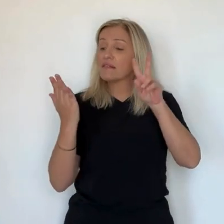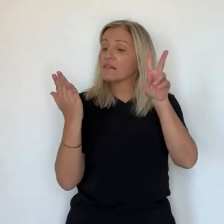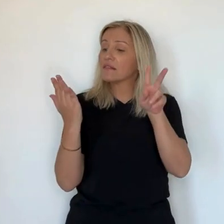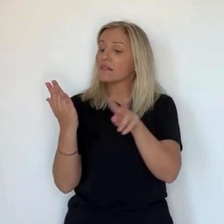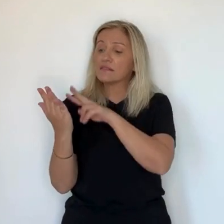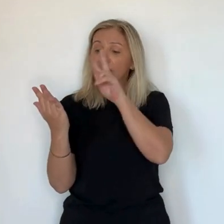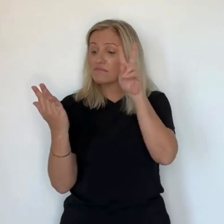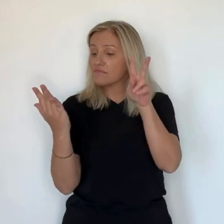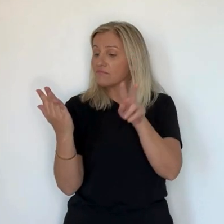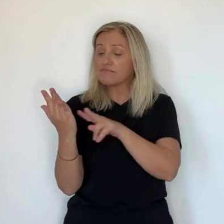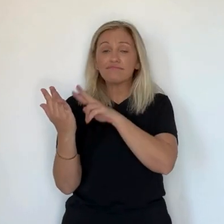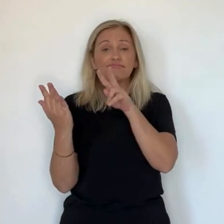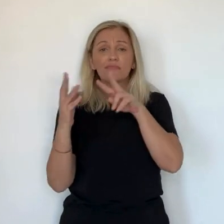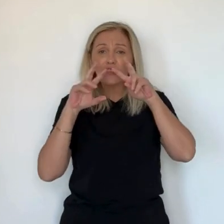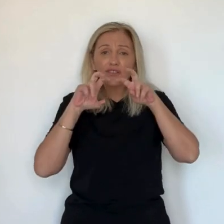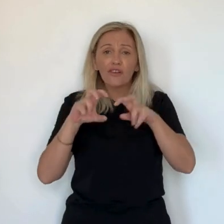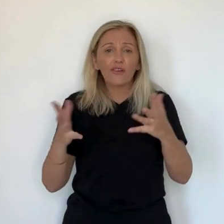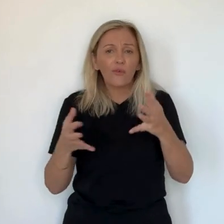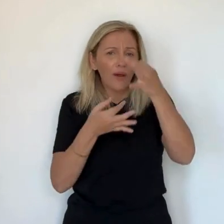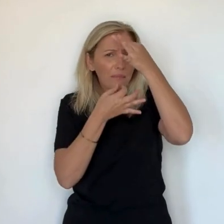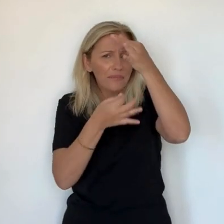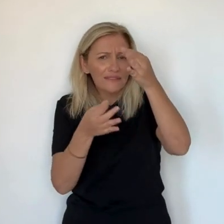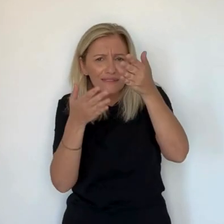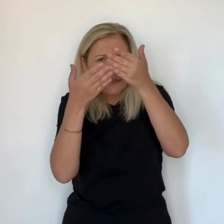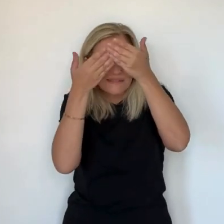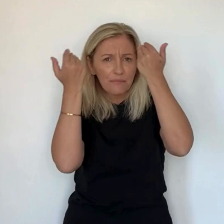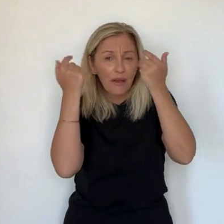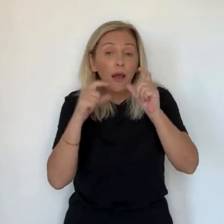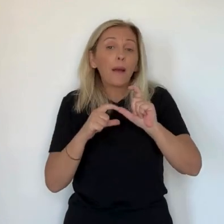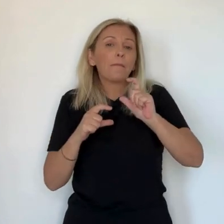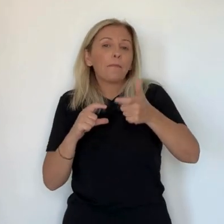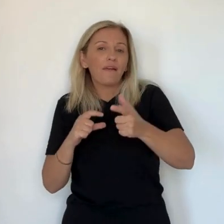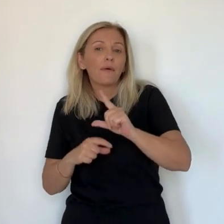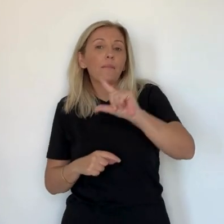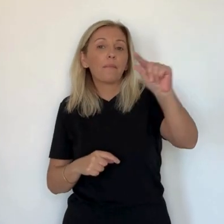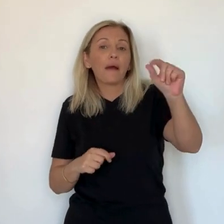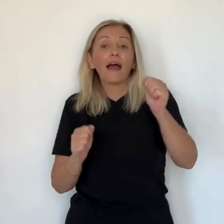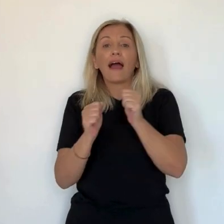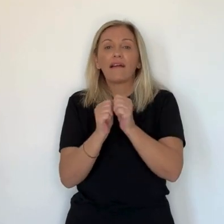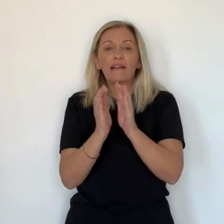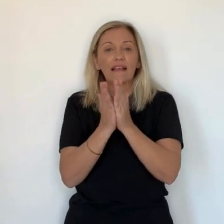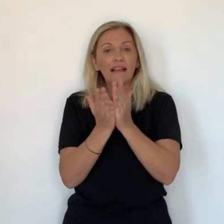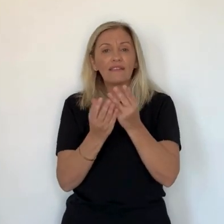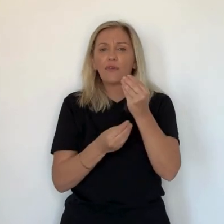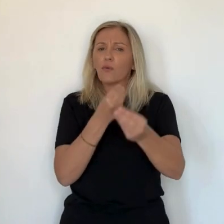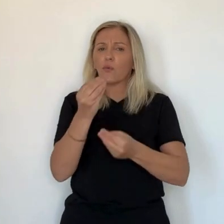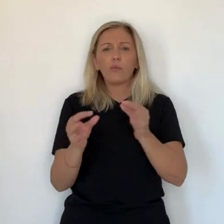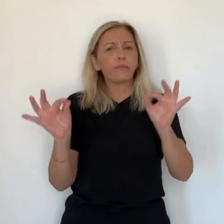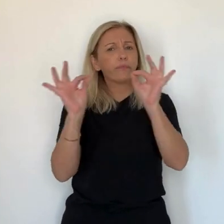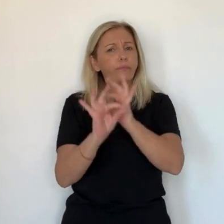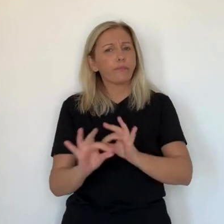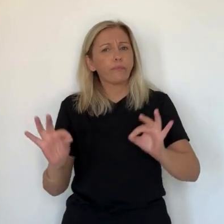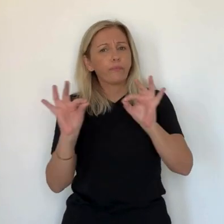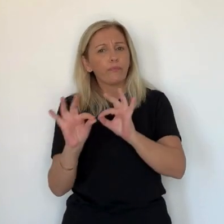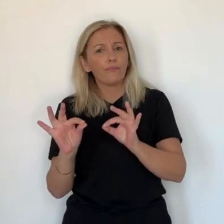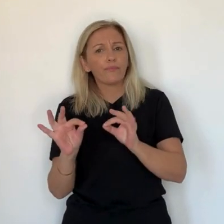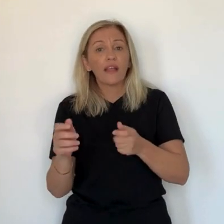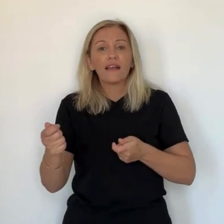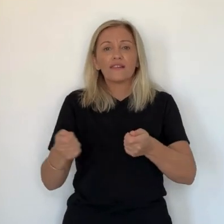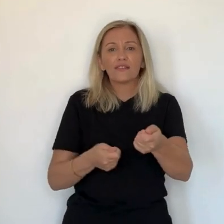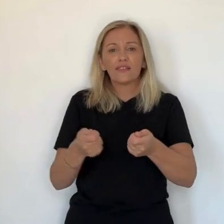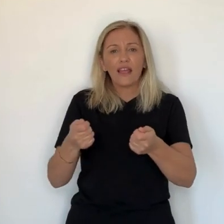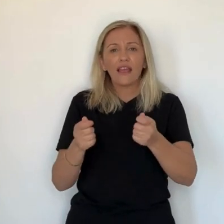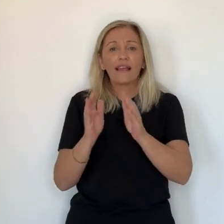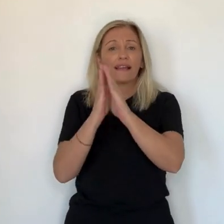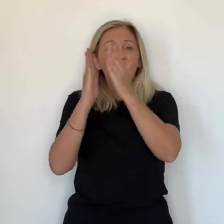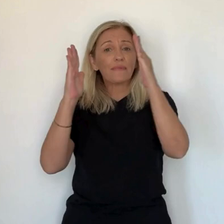On ne sait pas ce qu'on veut précisément, mais on se promène, on passe un moment, on lit un morceau de quelques pages, et puis on part avec